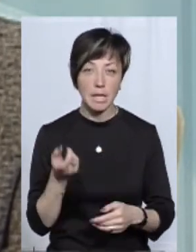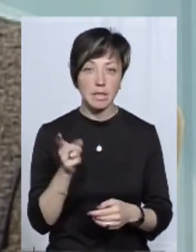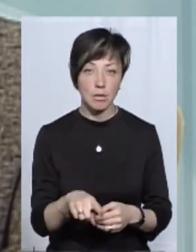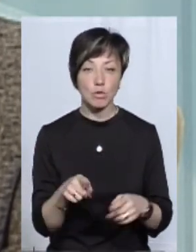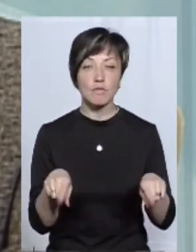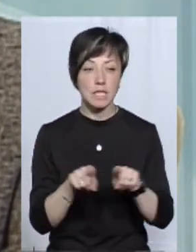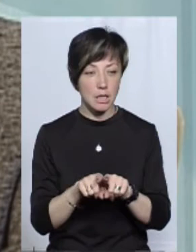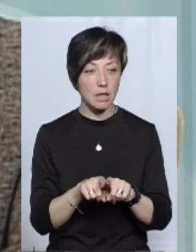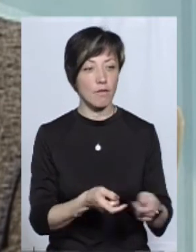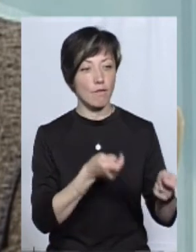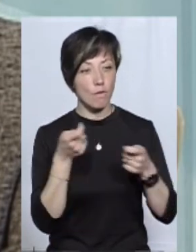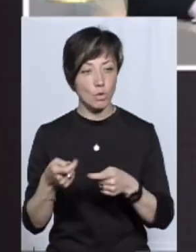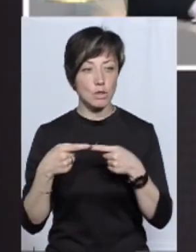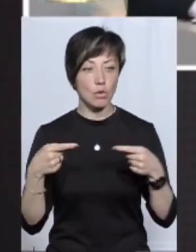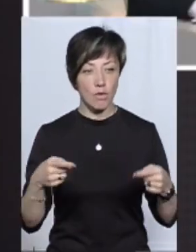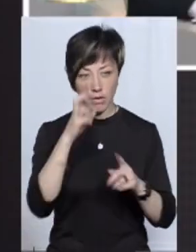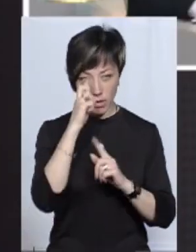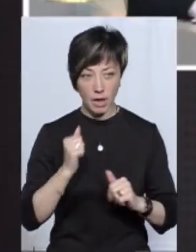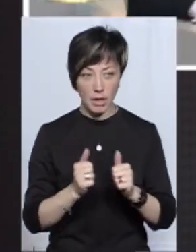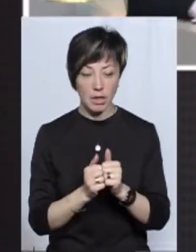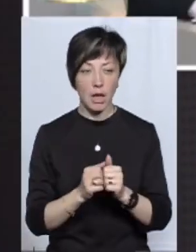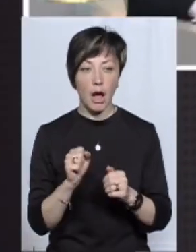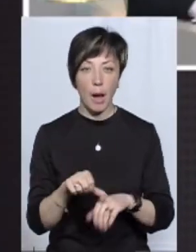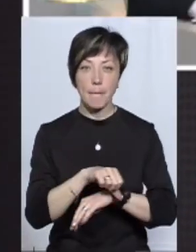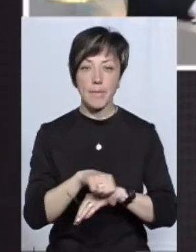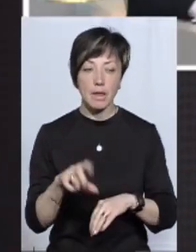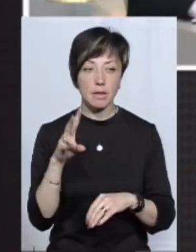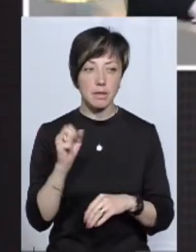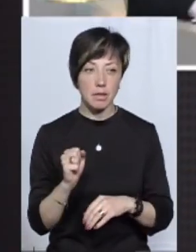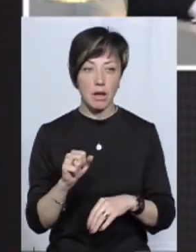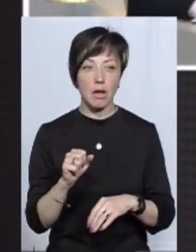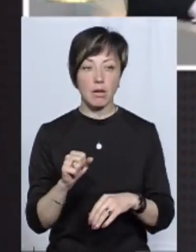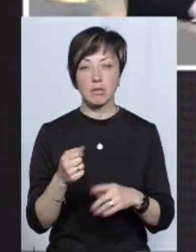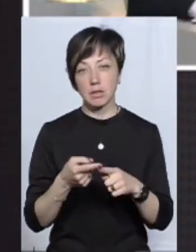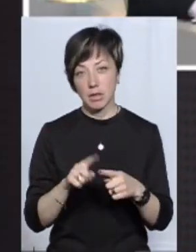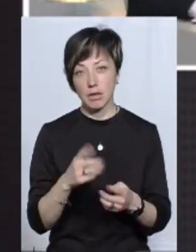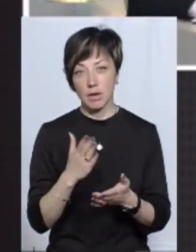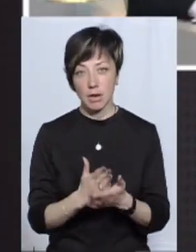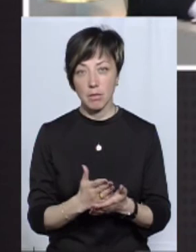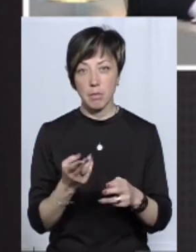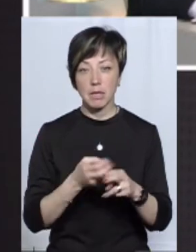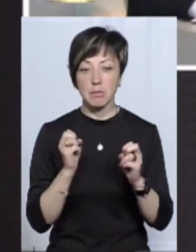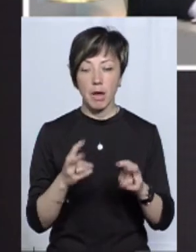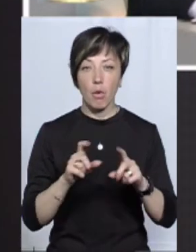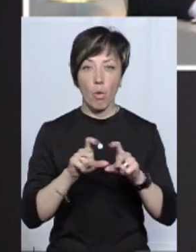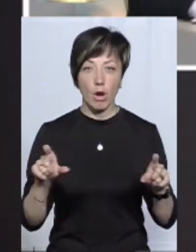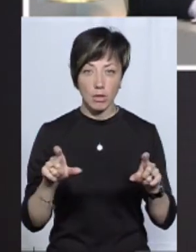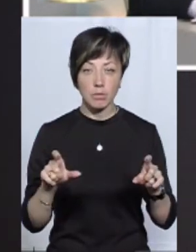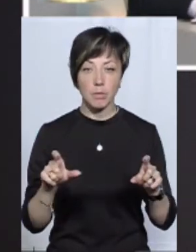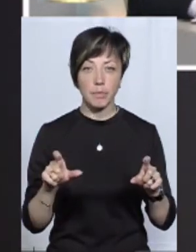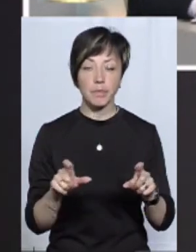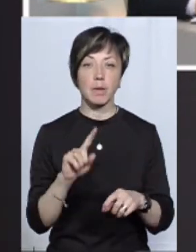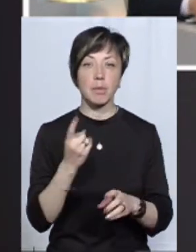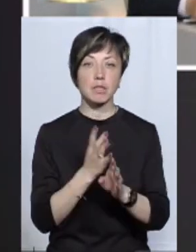тим, що вони все-таки ввозять товар в країну. А митниця на кордоні, вона являється безпековим органом. Тобто,